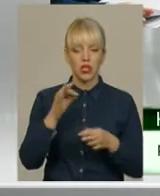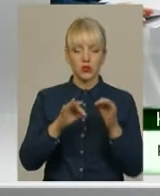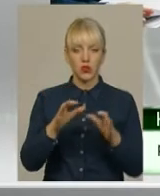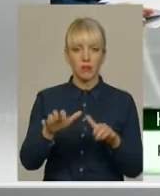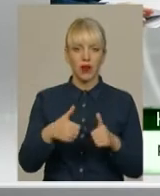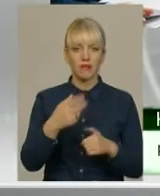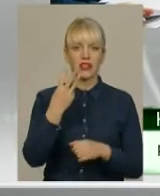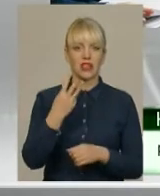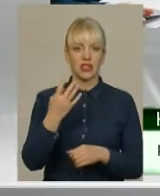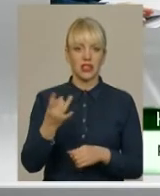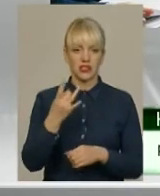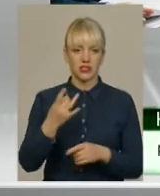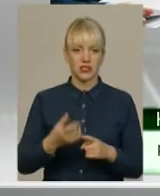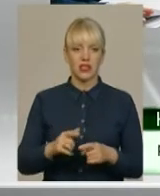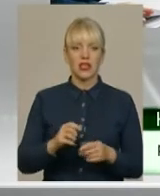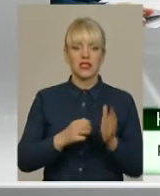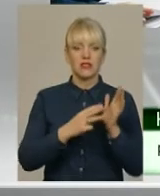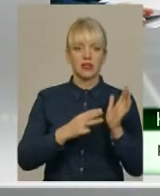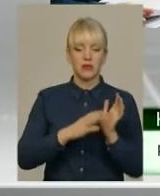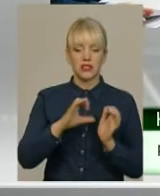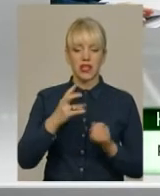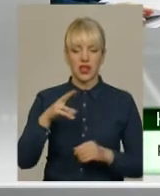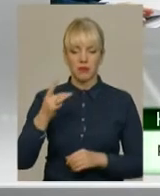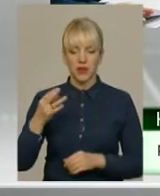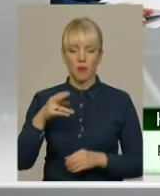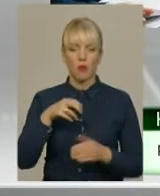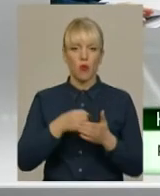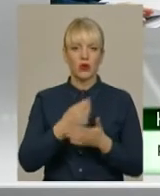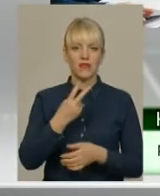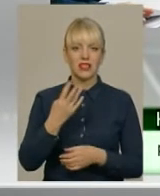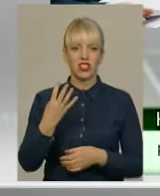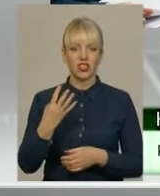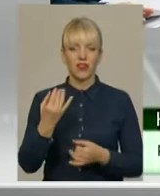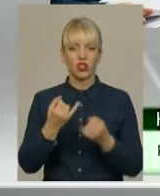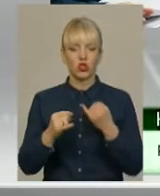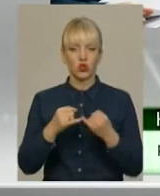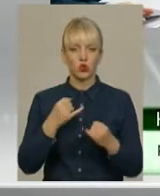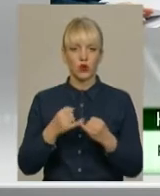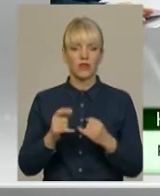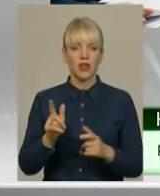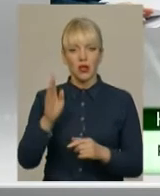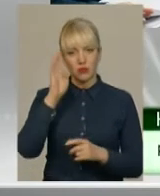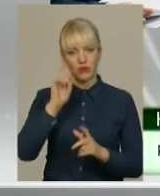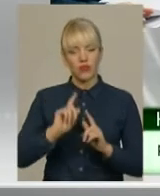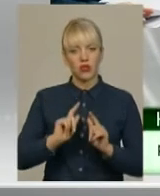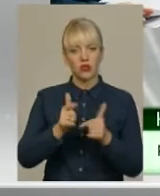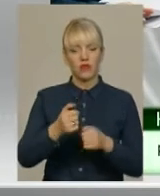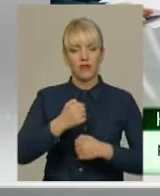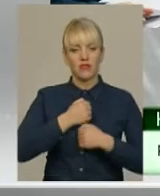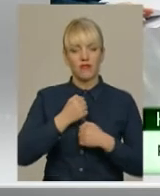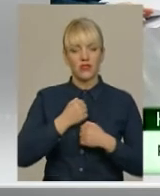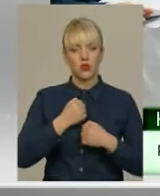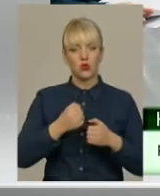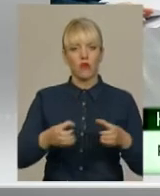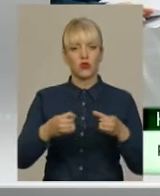серпня по 24 жовтня 2016 року, праці влаштувався у військову частину на позаду Тесля 2-го